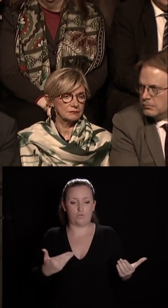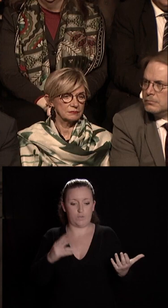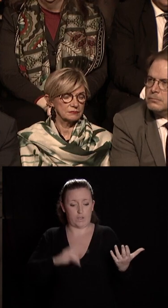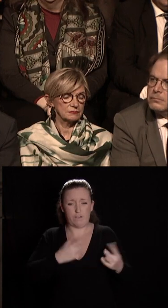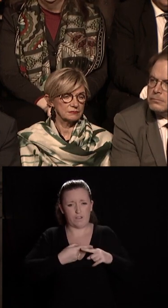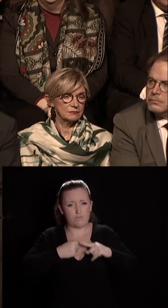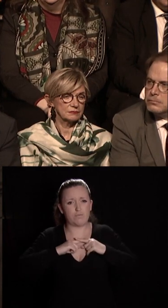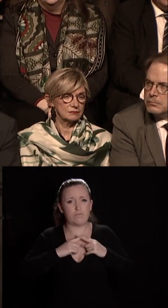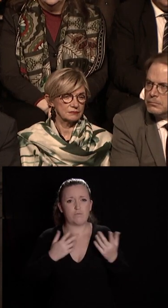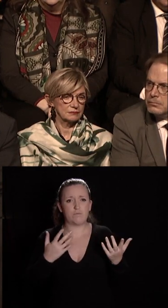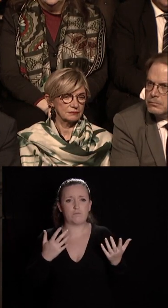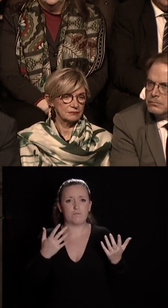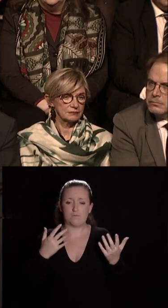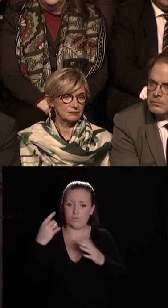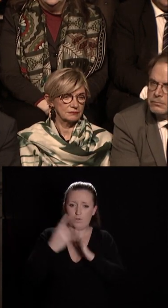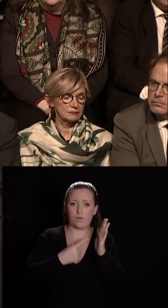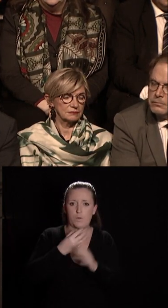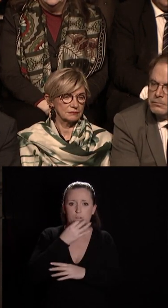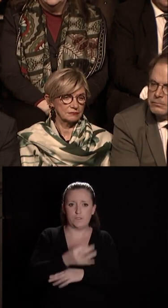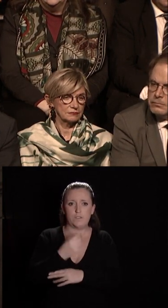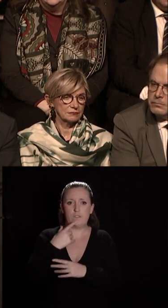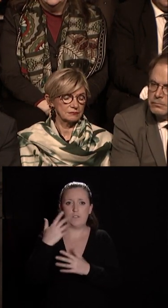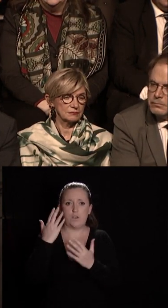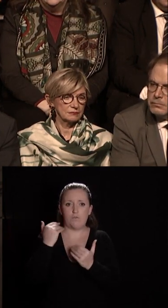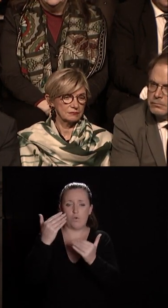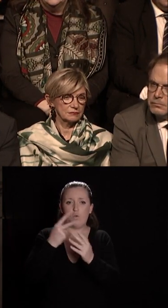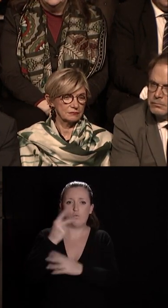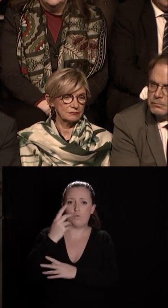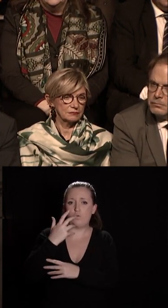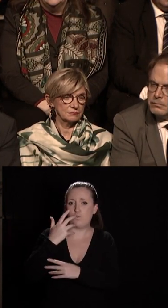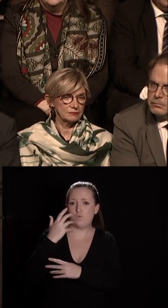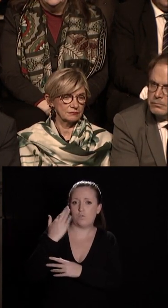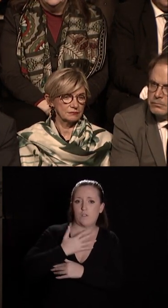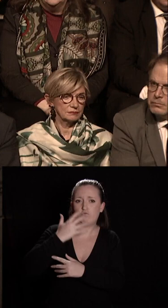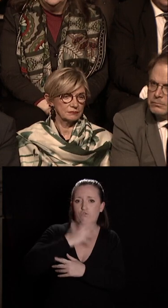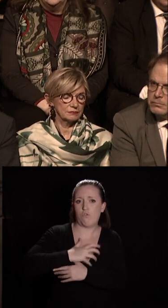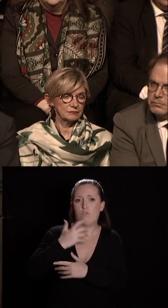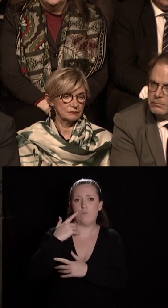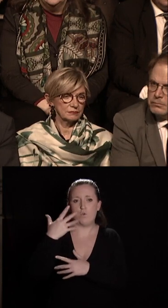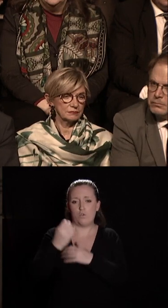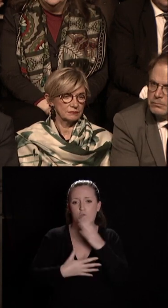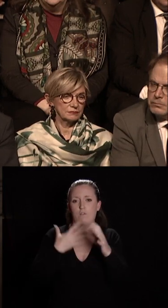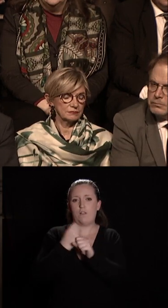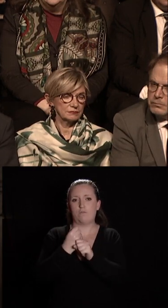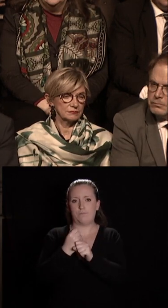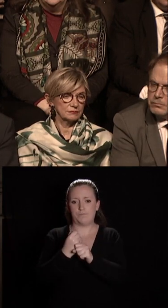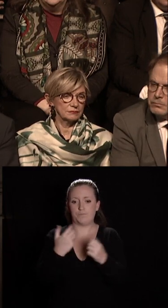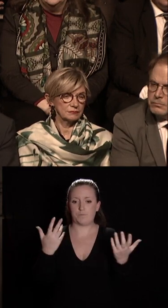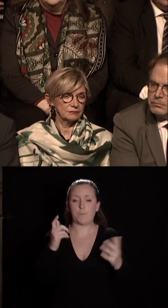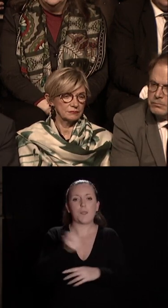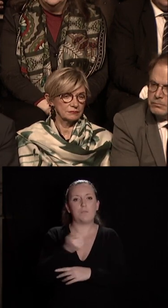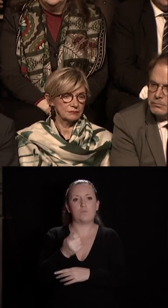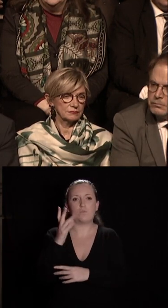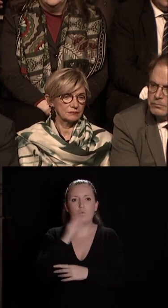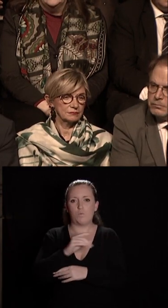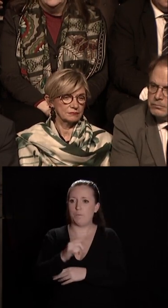que je vous réitère mes voeux les plus chaleureux pour cette année nouvelle en cet instant bien sûr je n'oublie pas ceux qui sont